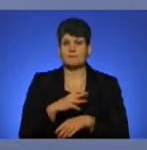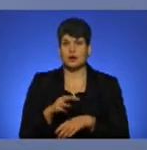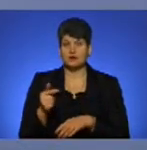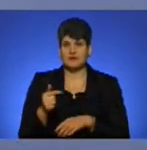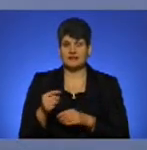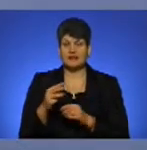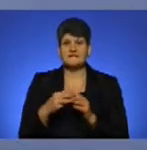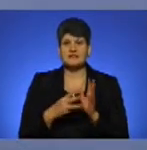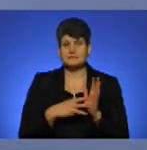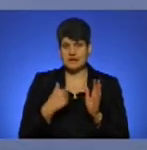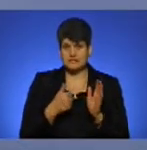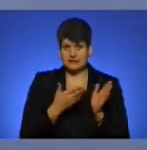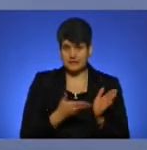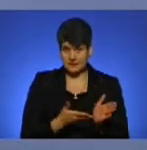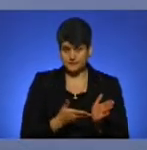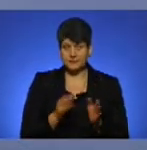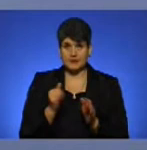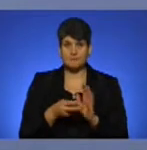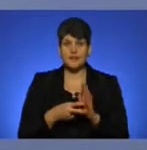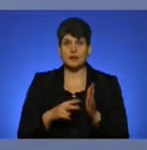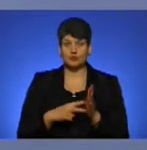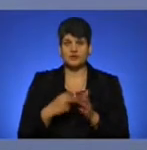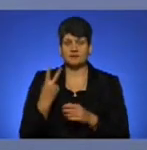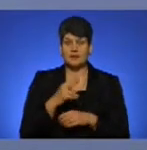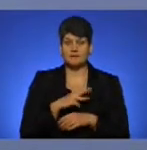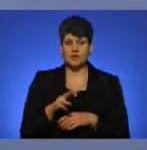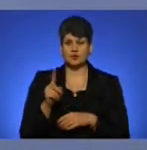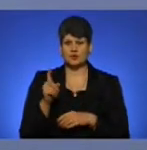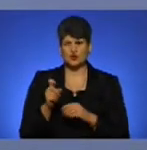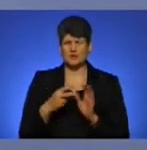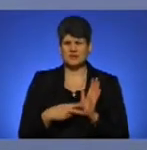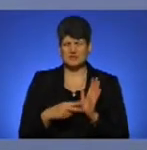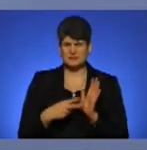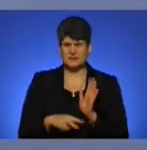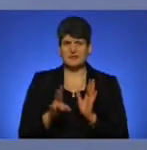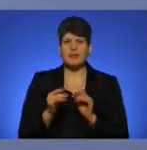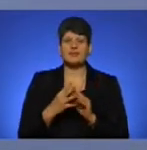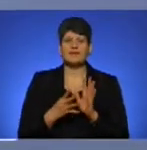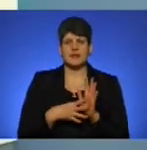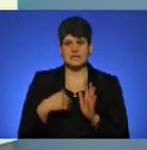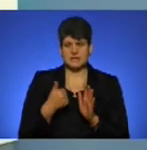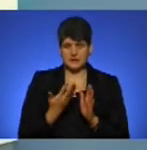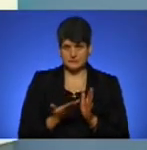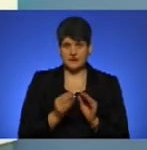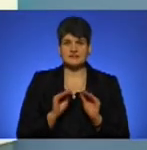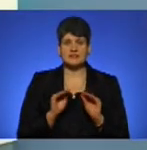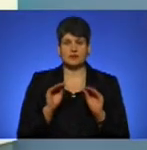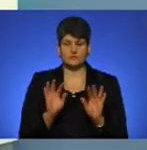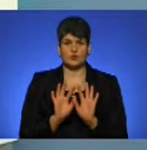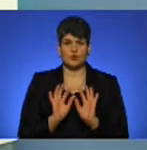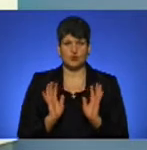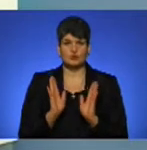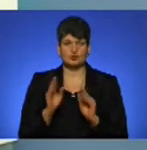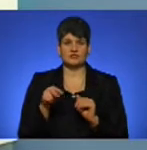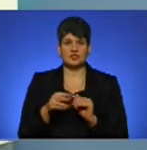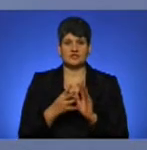2018 рік. І я так розумію, планується 2 мільйони 170 на 2019 рік. Тобто встановлення огорожі вже відбудеться в 2019